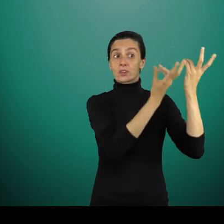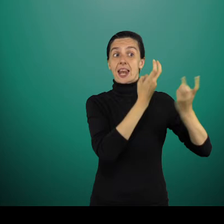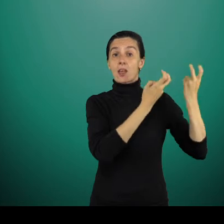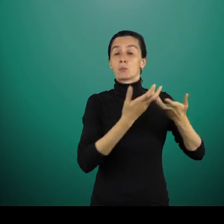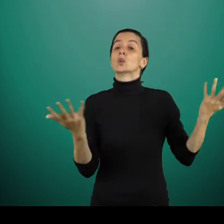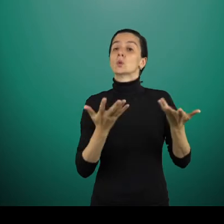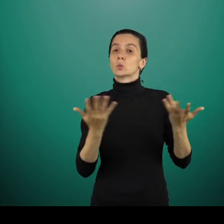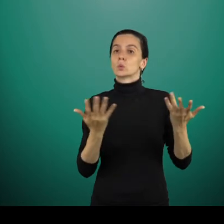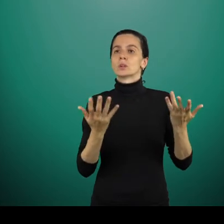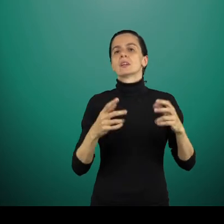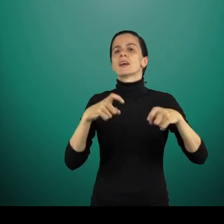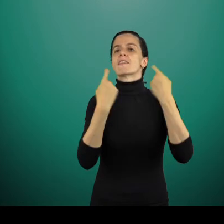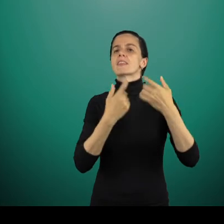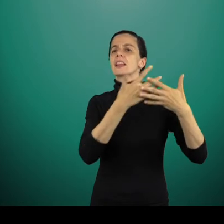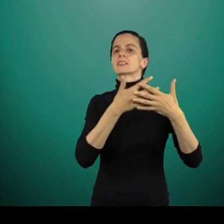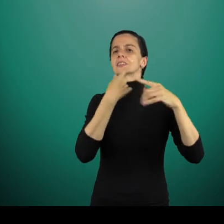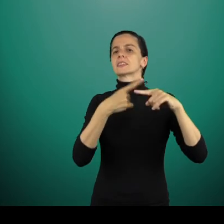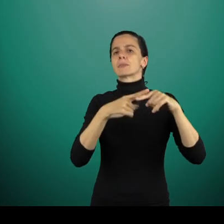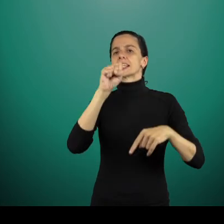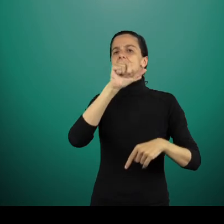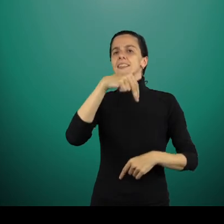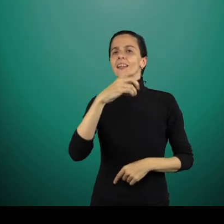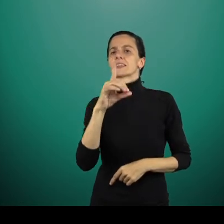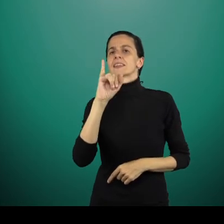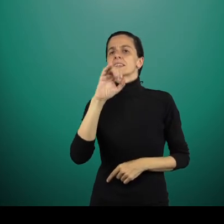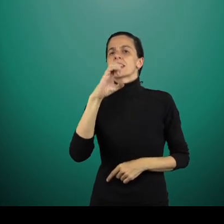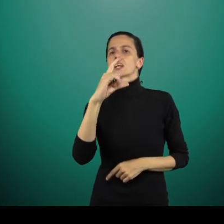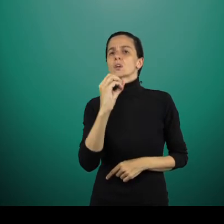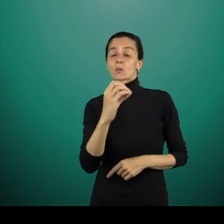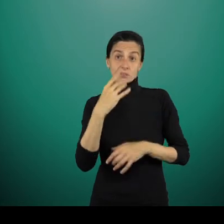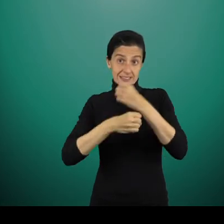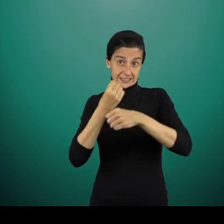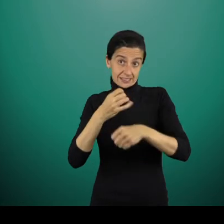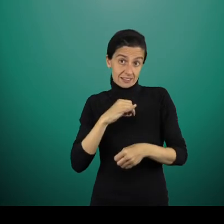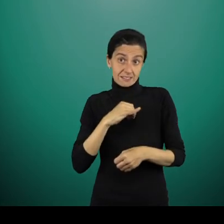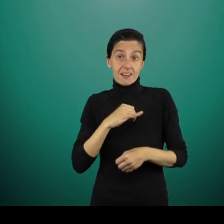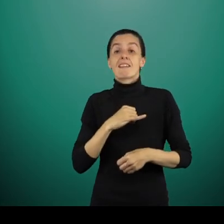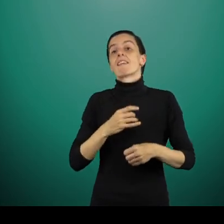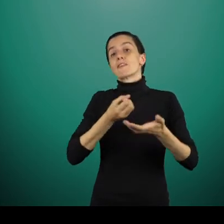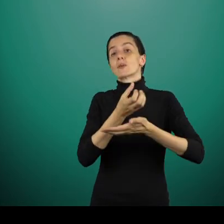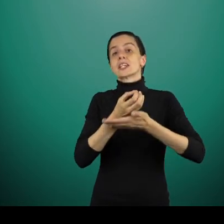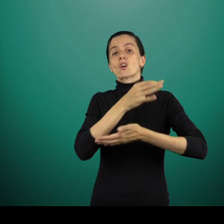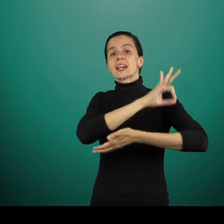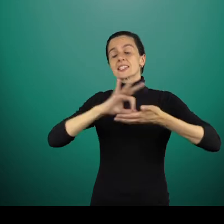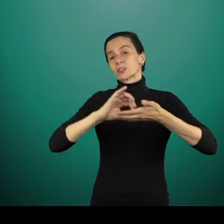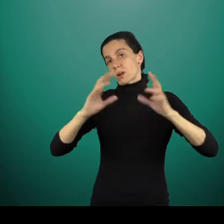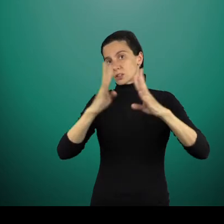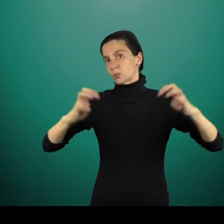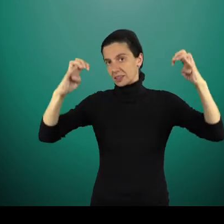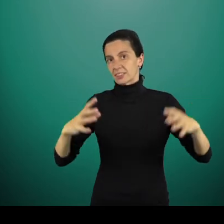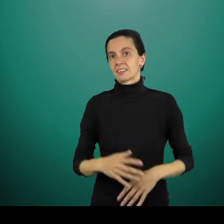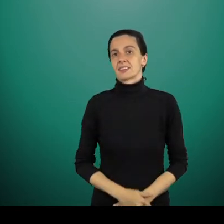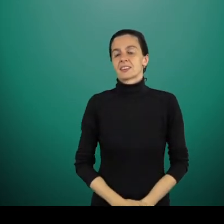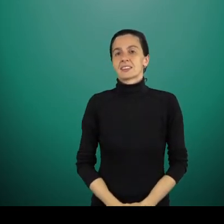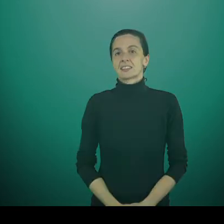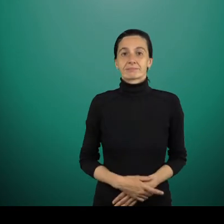dessins, nos propres infos, pour raconter la histoire de l'Architecte d'Architecte à l'Architecte